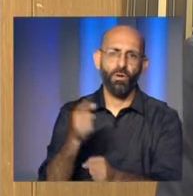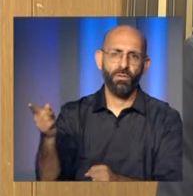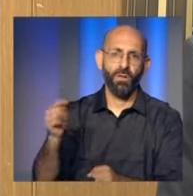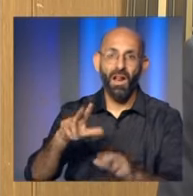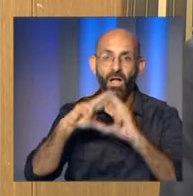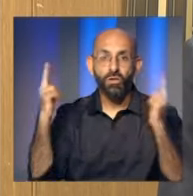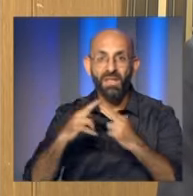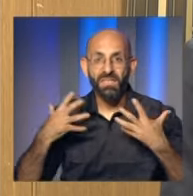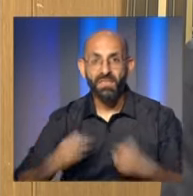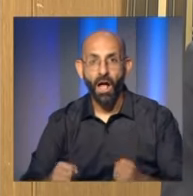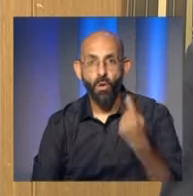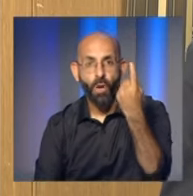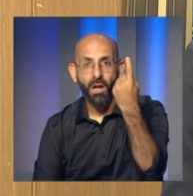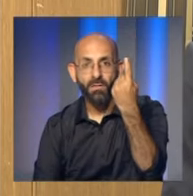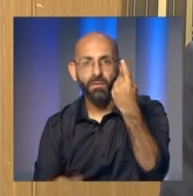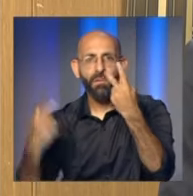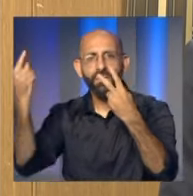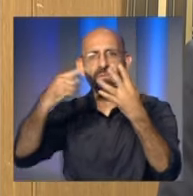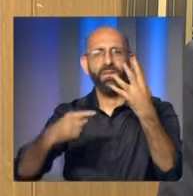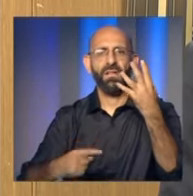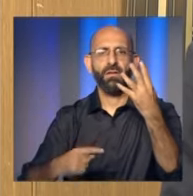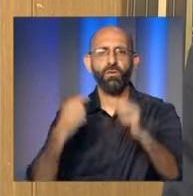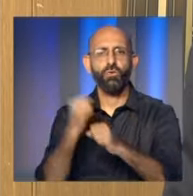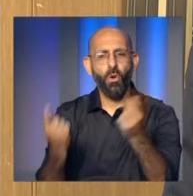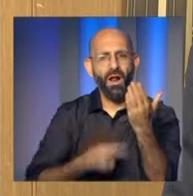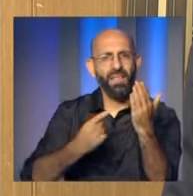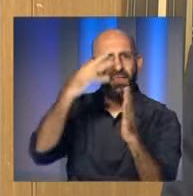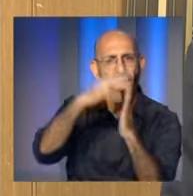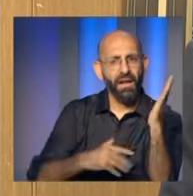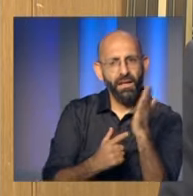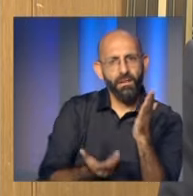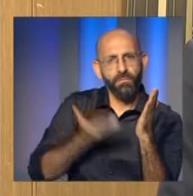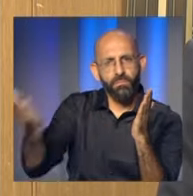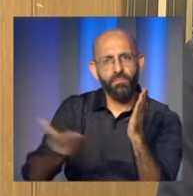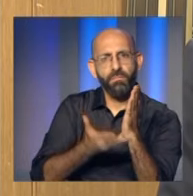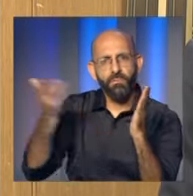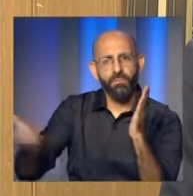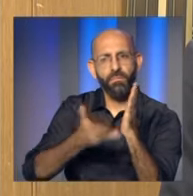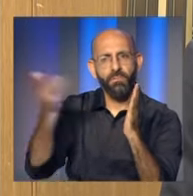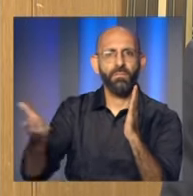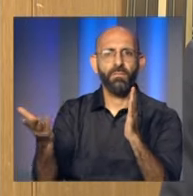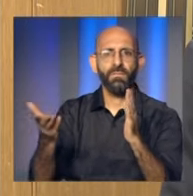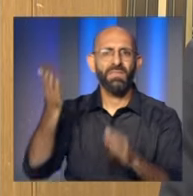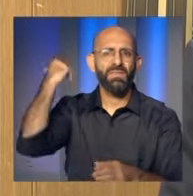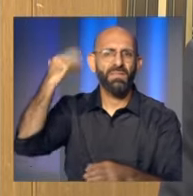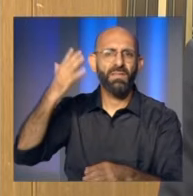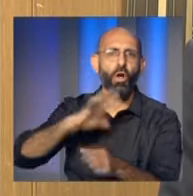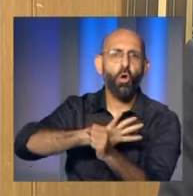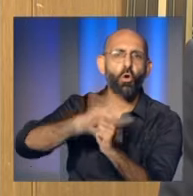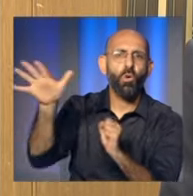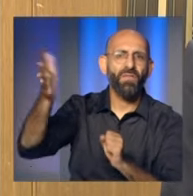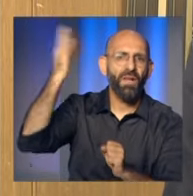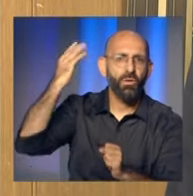ربما متشابكة بين أكثر من لجنة لا ليس فقط لجنة الصحة النيابية ومن خلالها يعاد درس